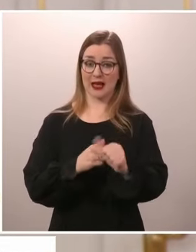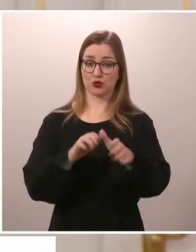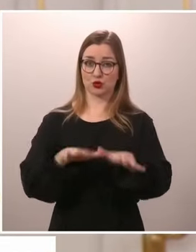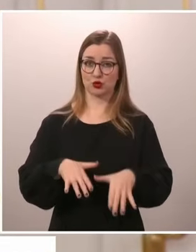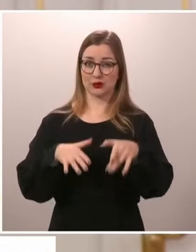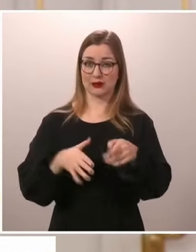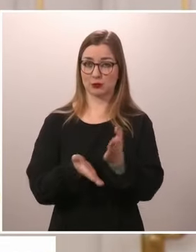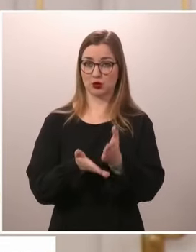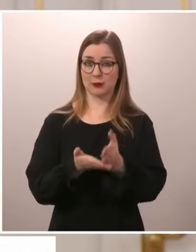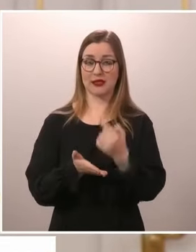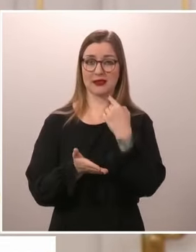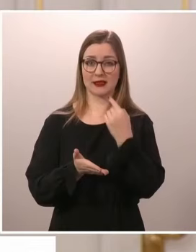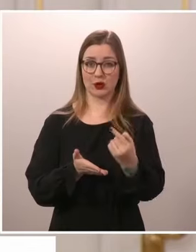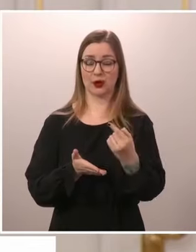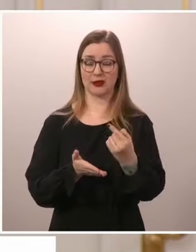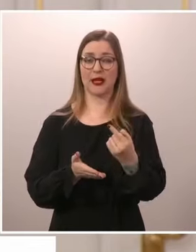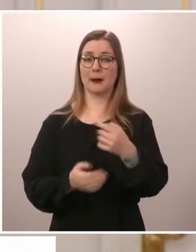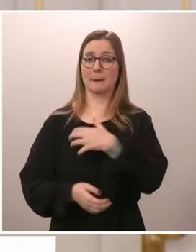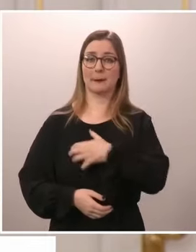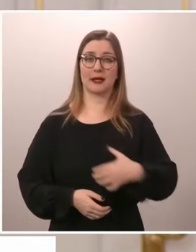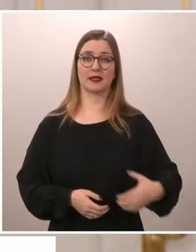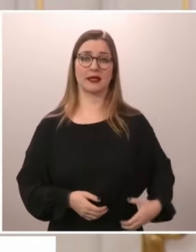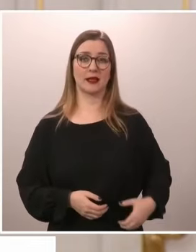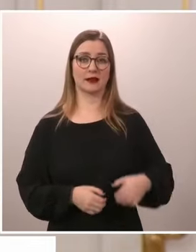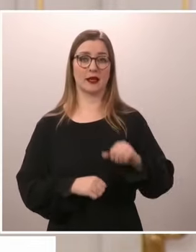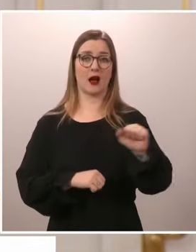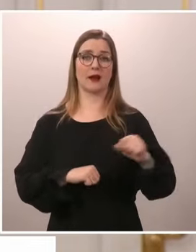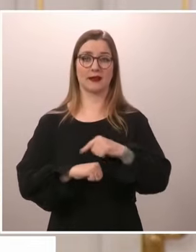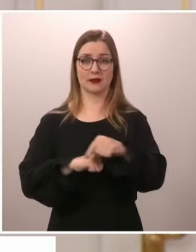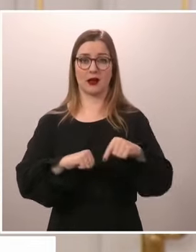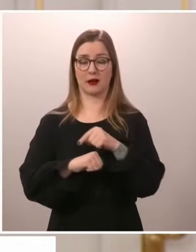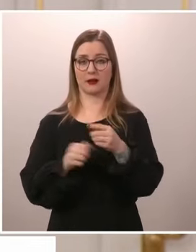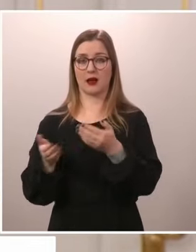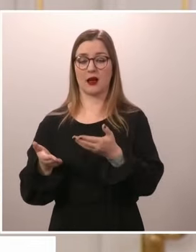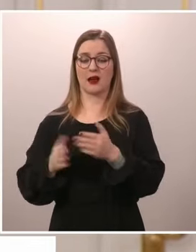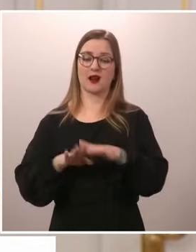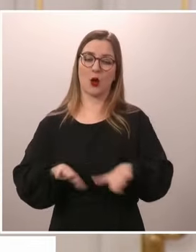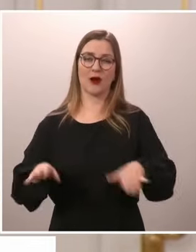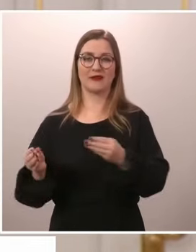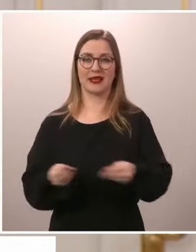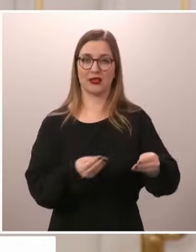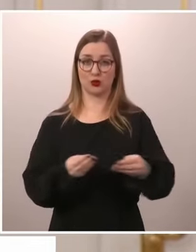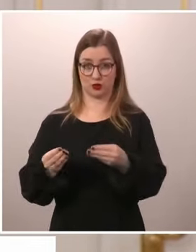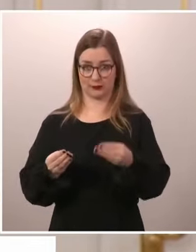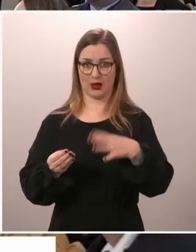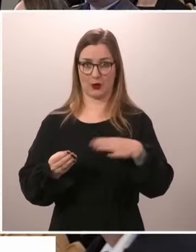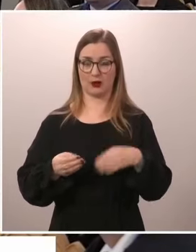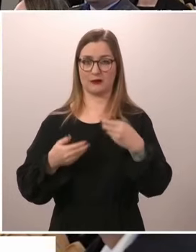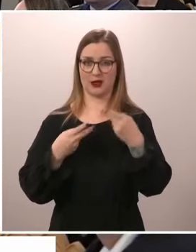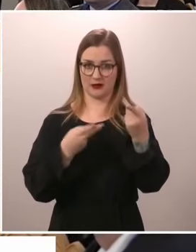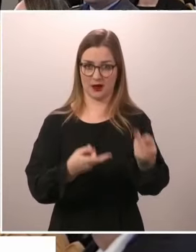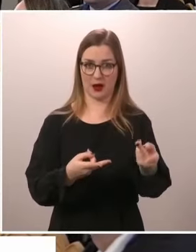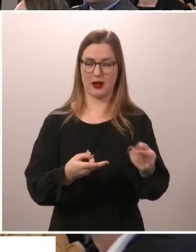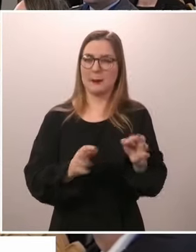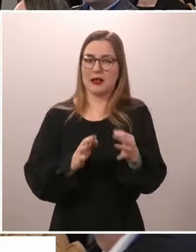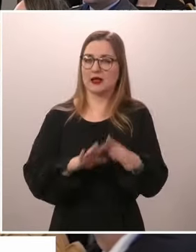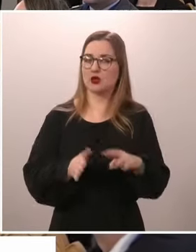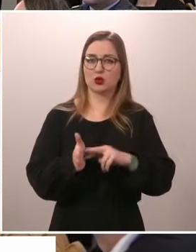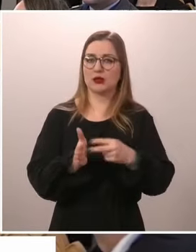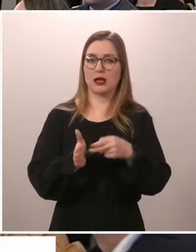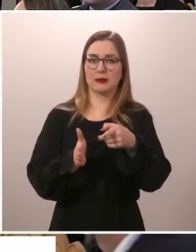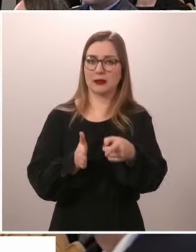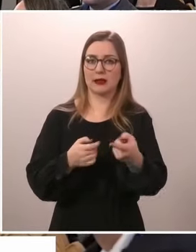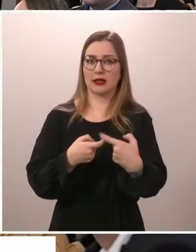haluatte jatkaa presidentti Martti Ahtisaaren rauhanvälitystyötä. Minkälaisia suunnitelmia teillä on rauhanvälityksen osalta, ja oletteko